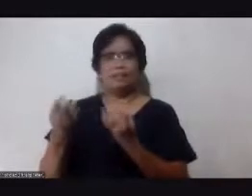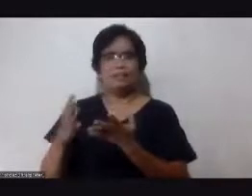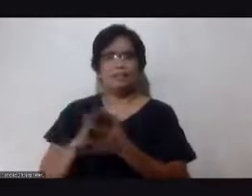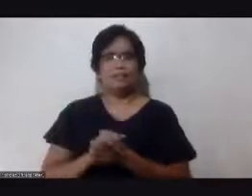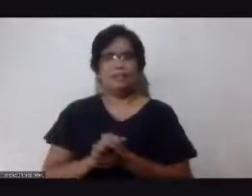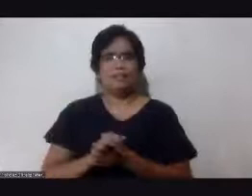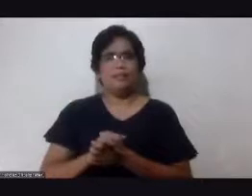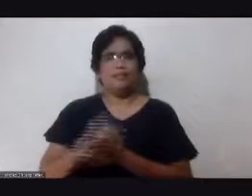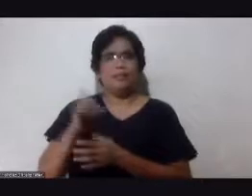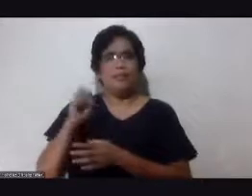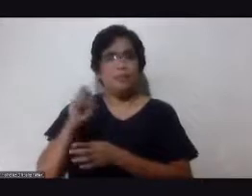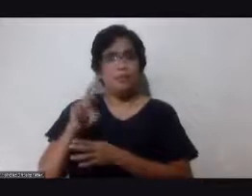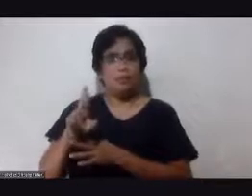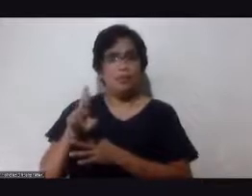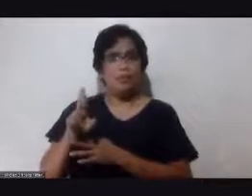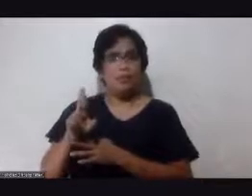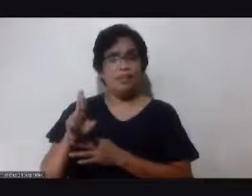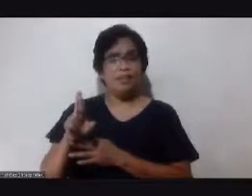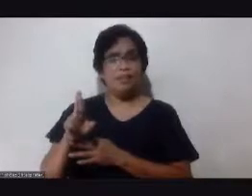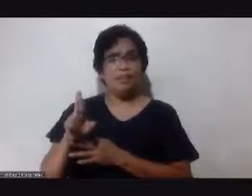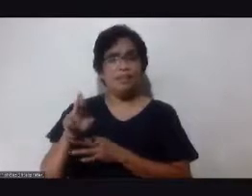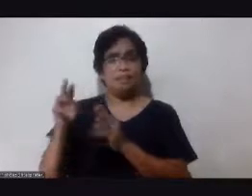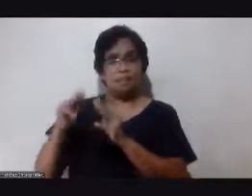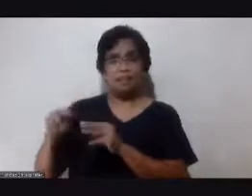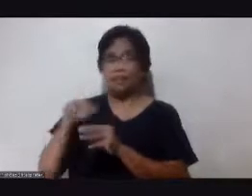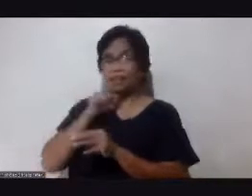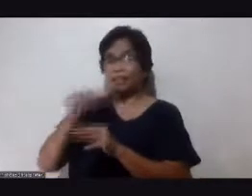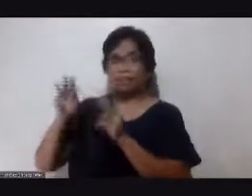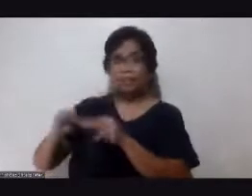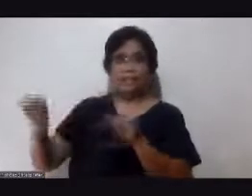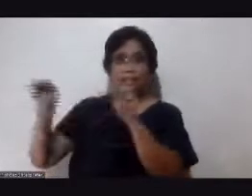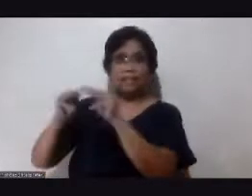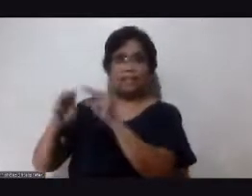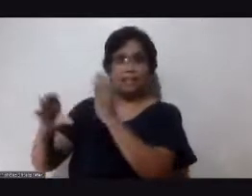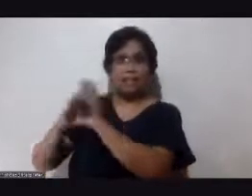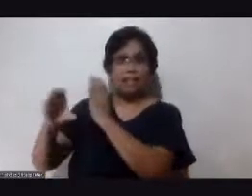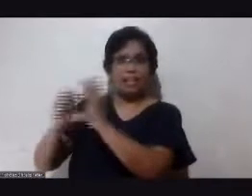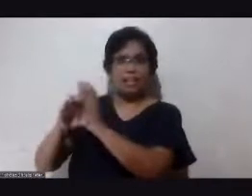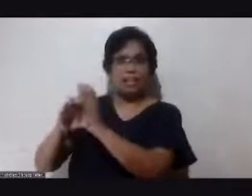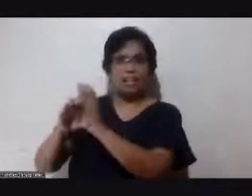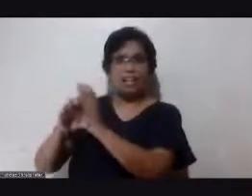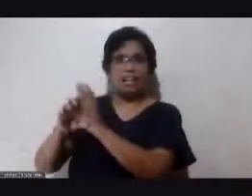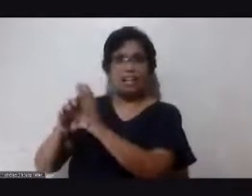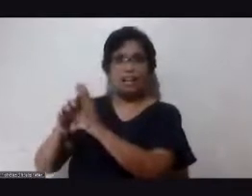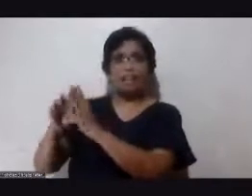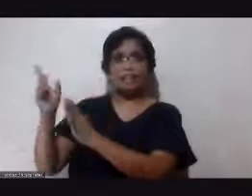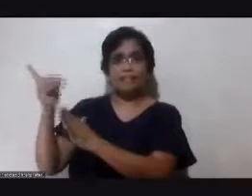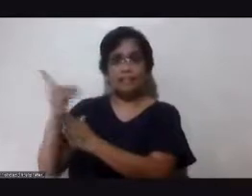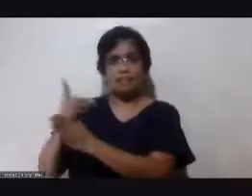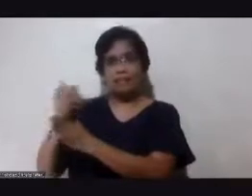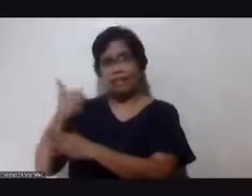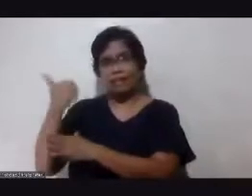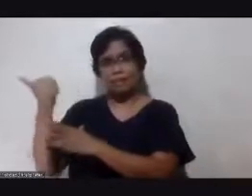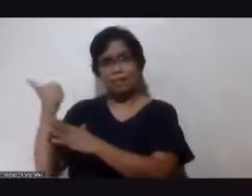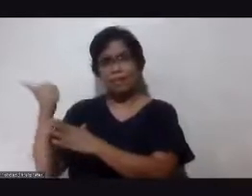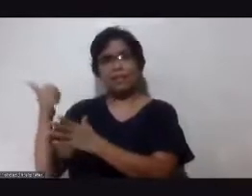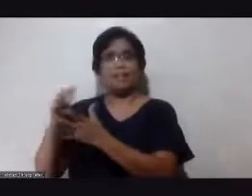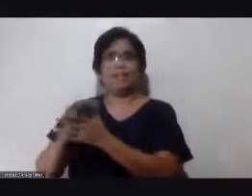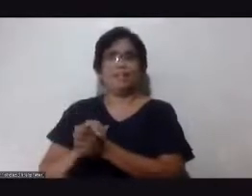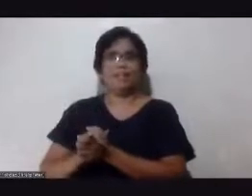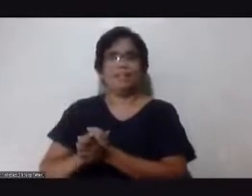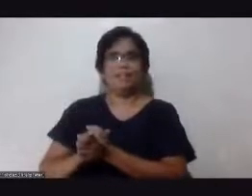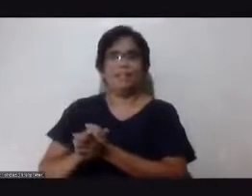minimenta na yung kotse mo makapinsala ka ng iba yes nawalan ka ng preno nakasagasa ka nawalan ka ng